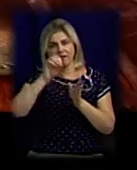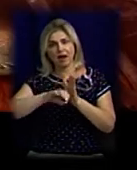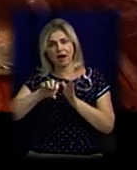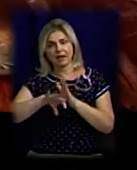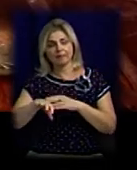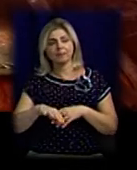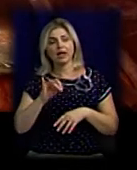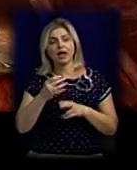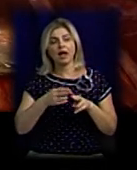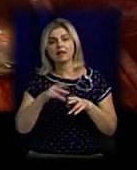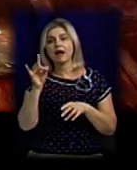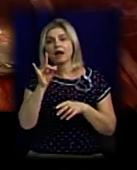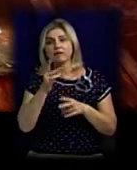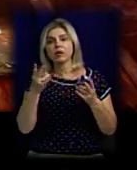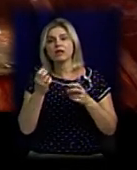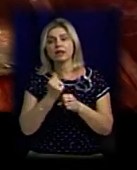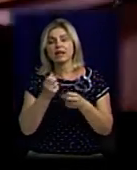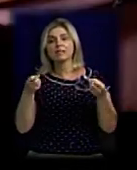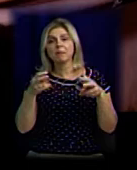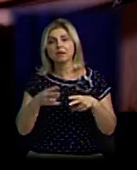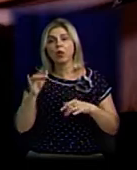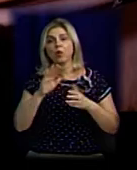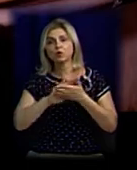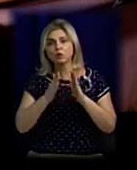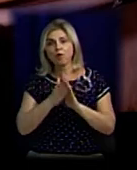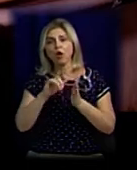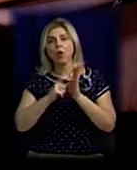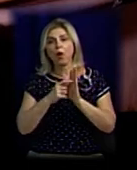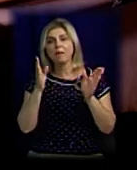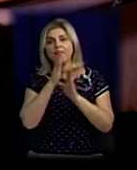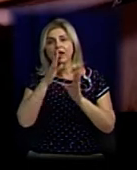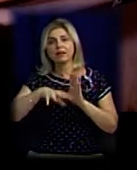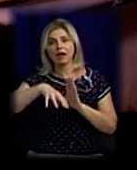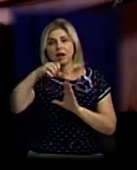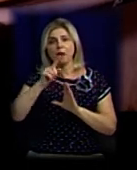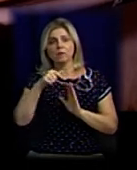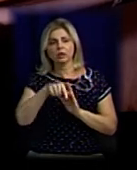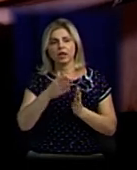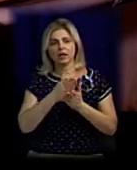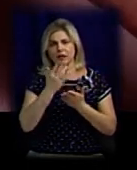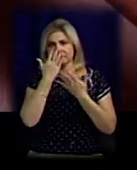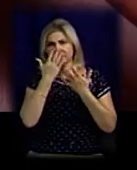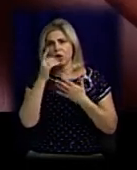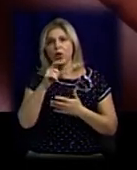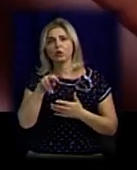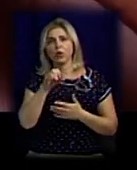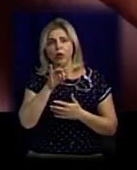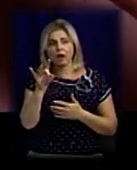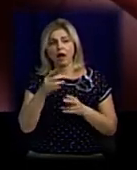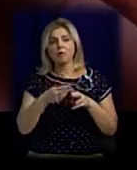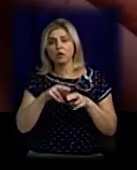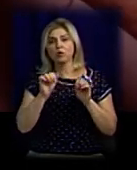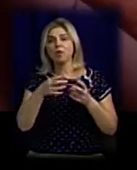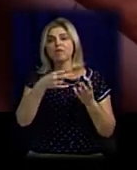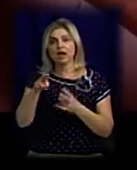Розчин необхідно готувати у спеціальних умовах. Кімнаті з вентиляцією. Адже аноліт нейтральний має яскраво виражений запах хлору. Та може